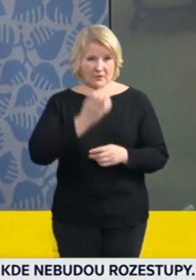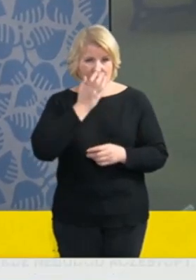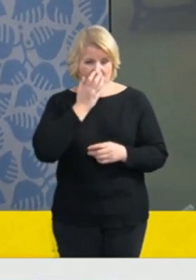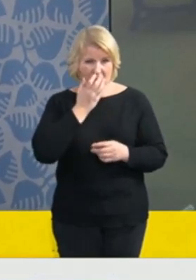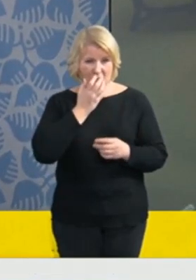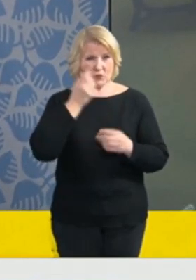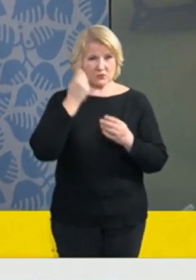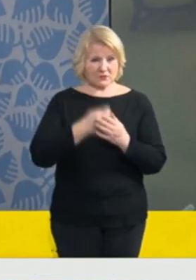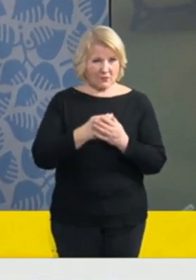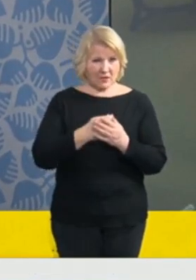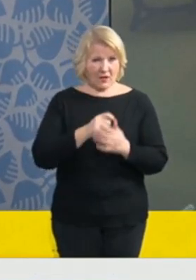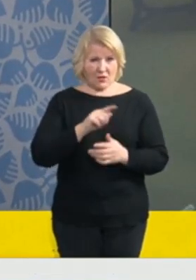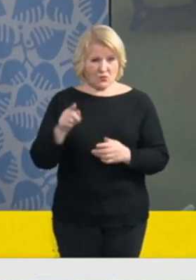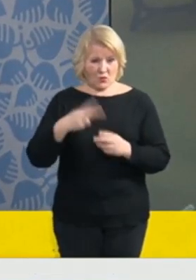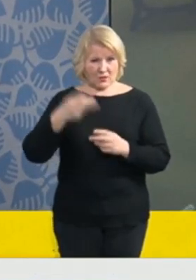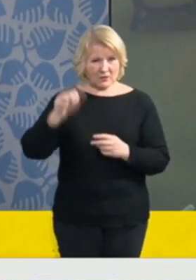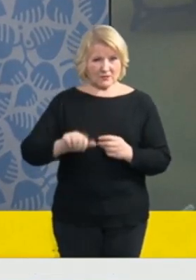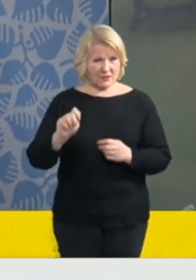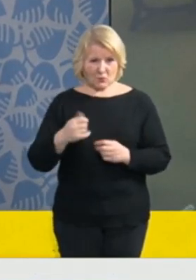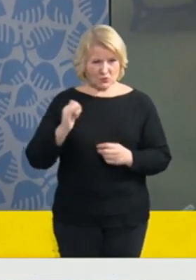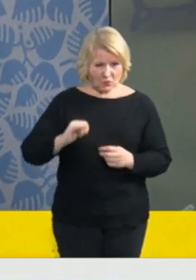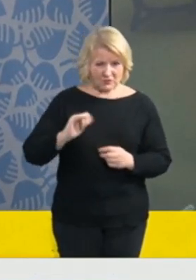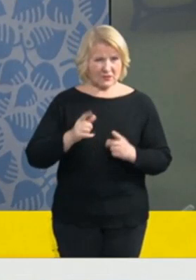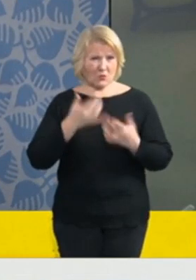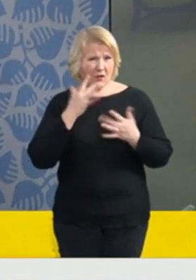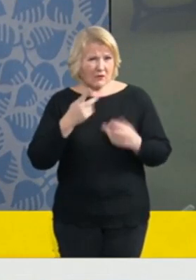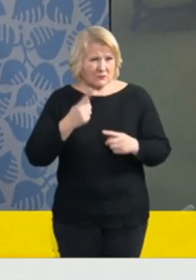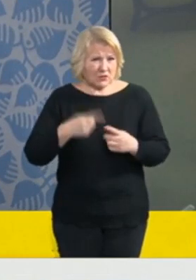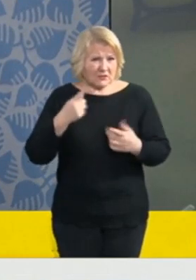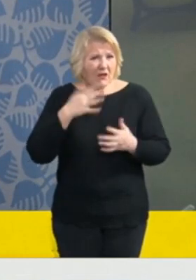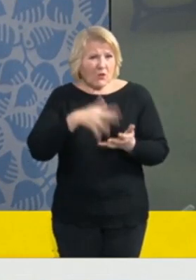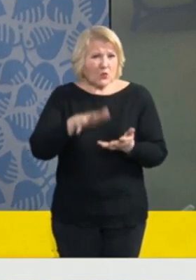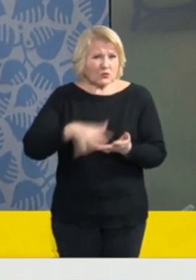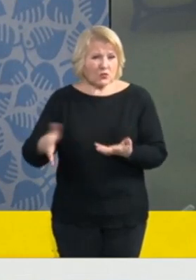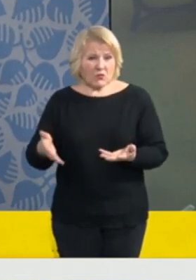nosit, nebo jak to budete případně kontrolovat? druhá věc je,